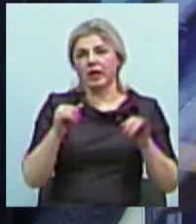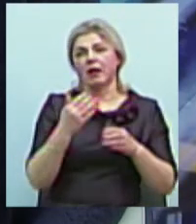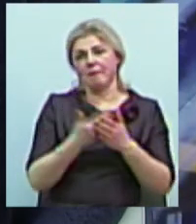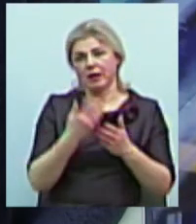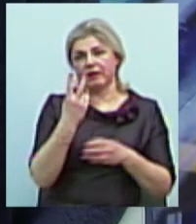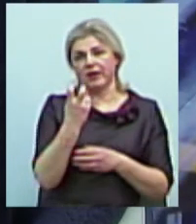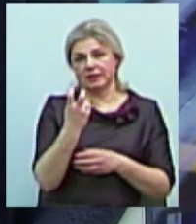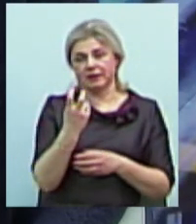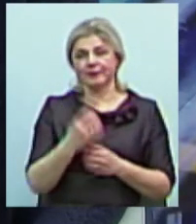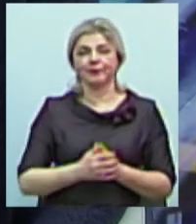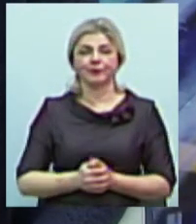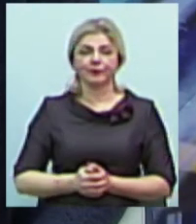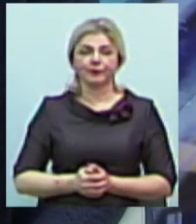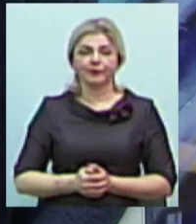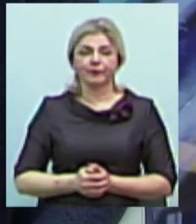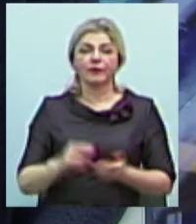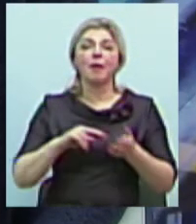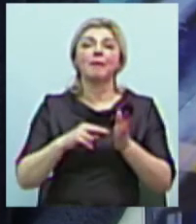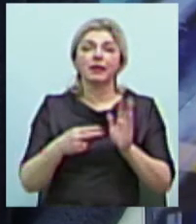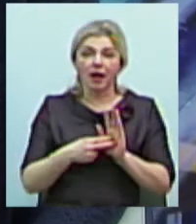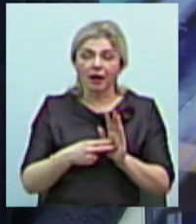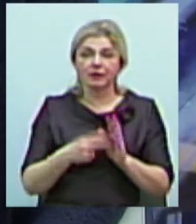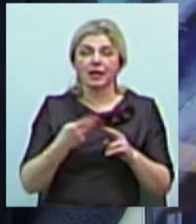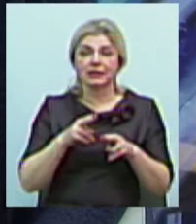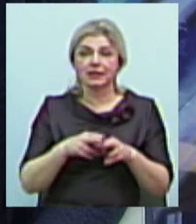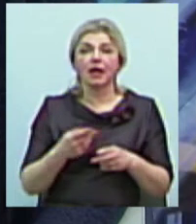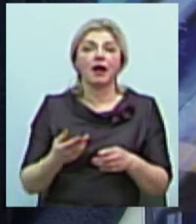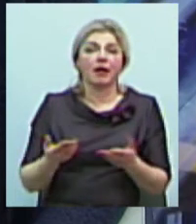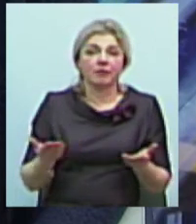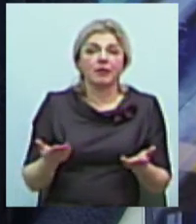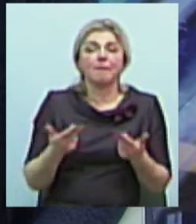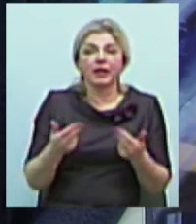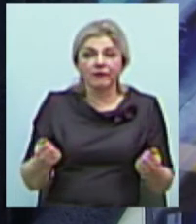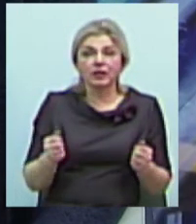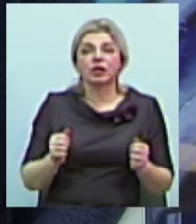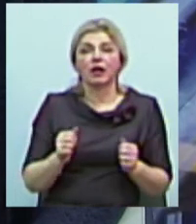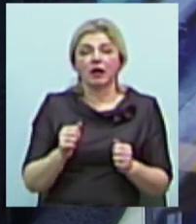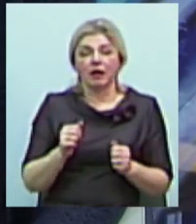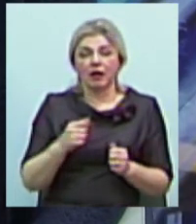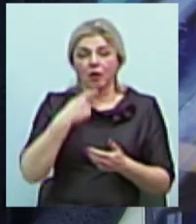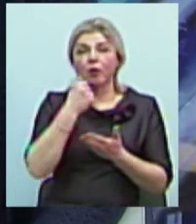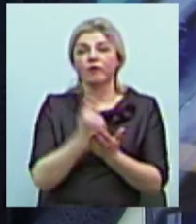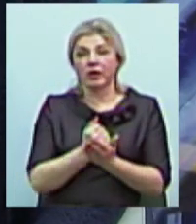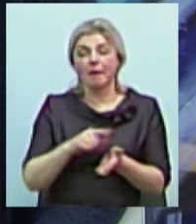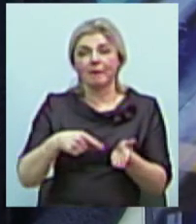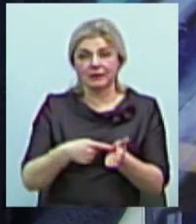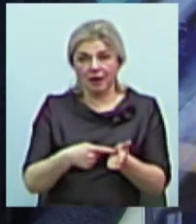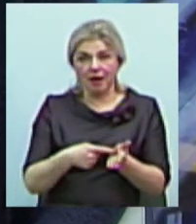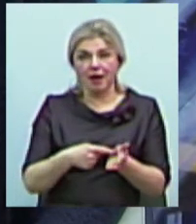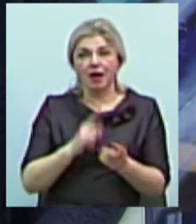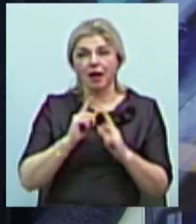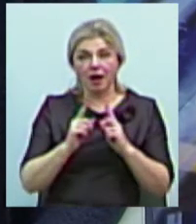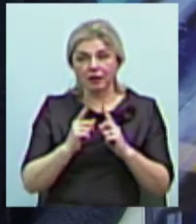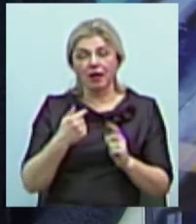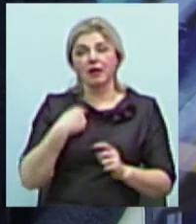Узвучений план так само в презентації. План, який підтверджує, план дій підтверджує наша Миколаївська міська рада. Я